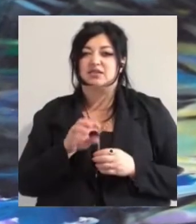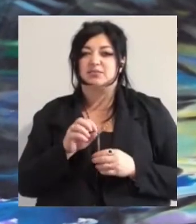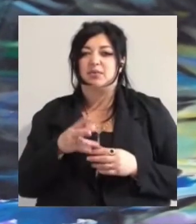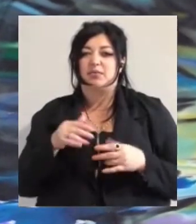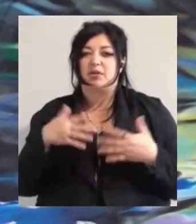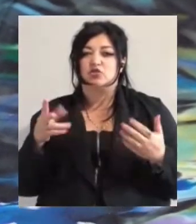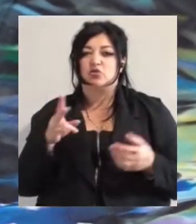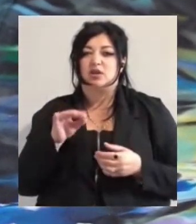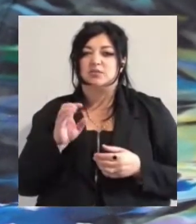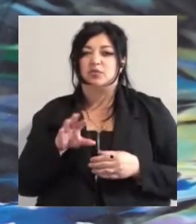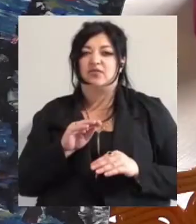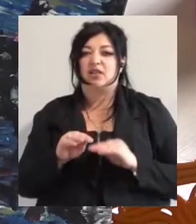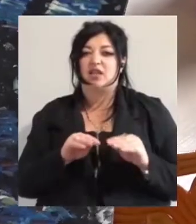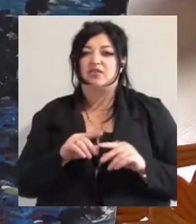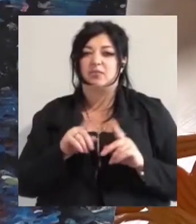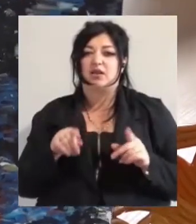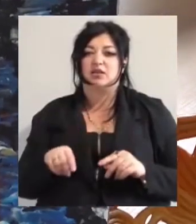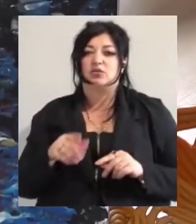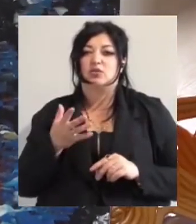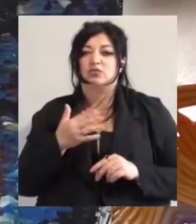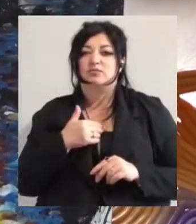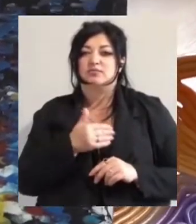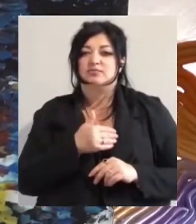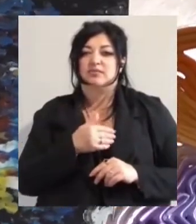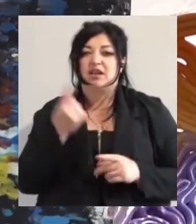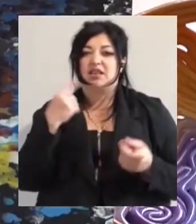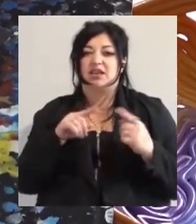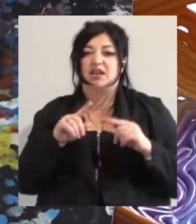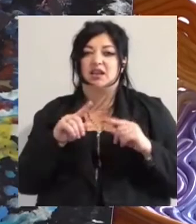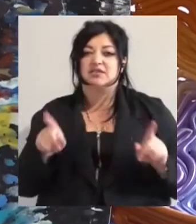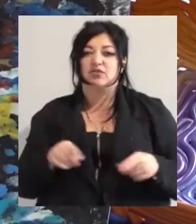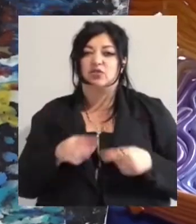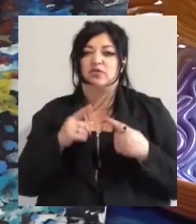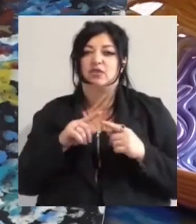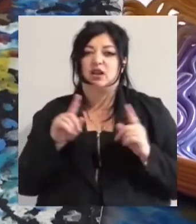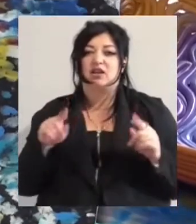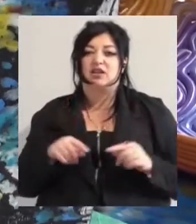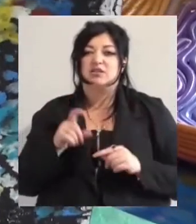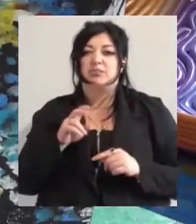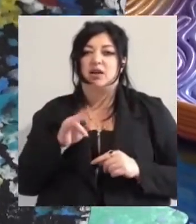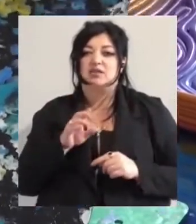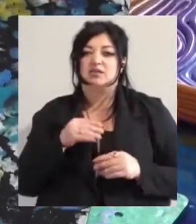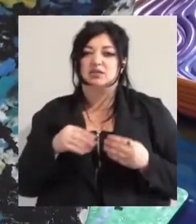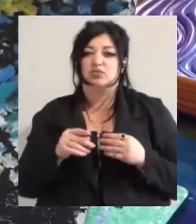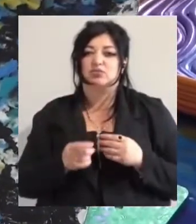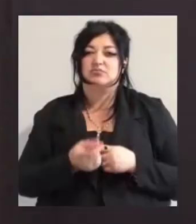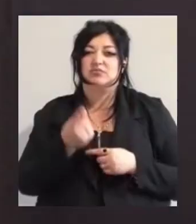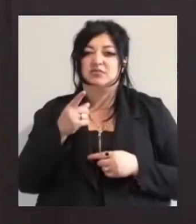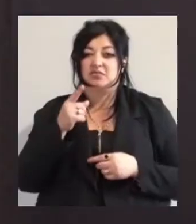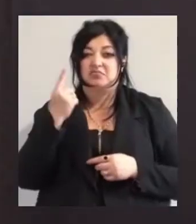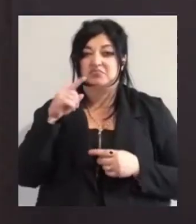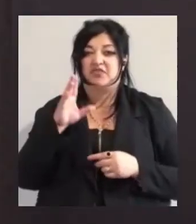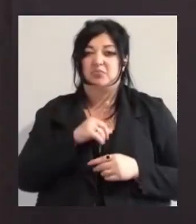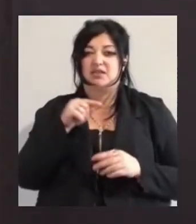викладаємо картини, які хочемо створити. Ідея створювати картини з пластику народилась в майстерні, розповідає її керівниця Надія Панів.